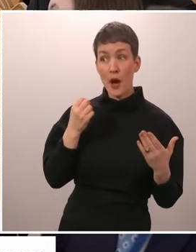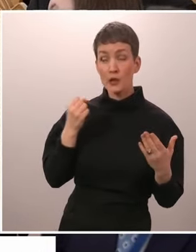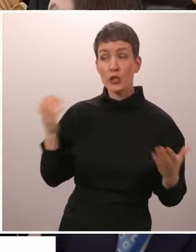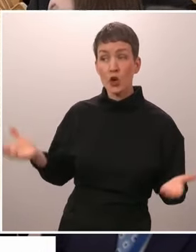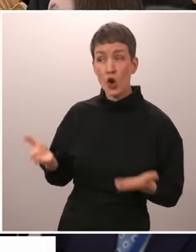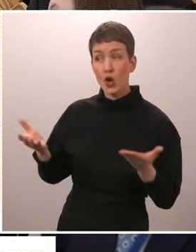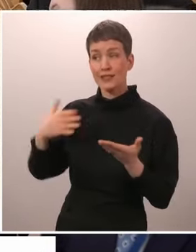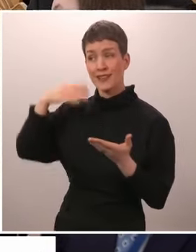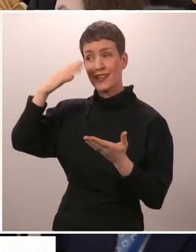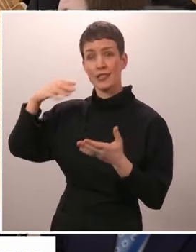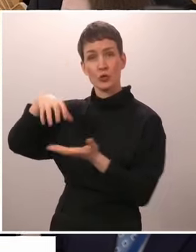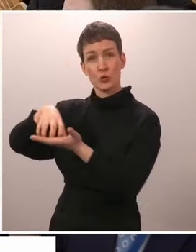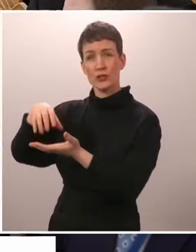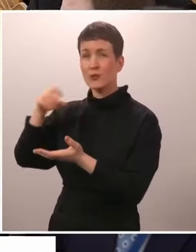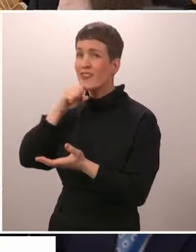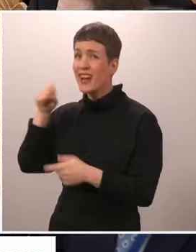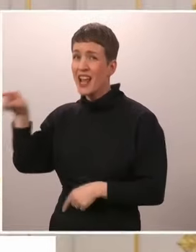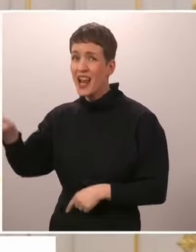Venäjällä?